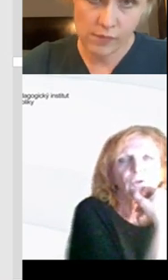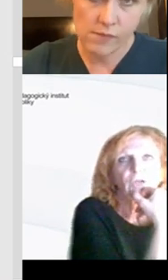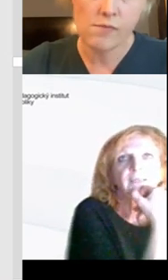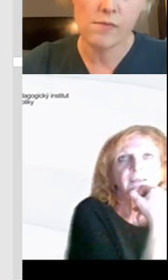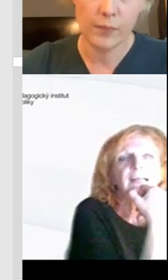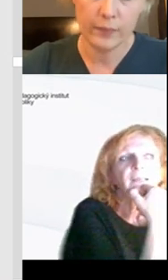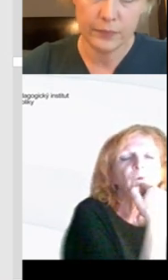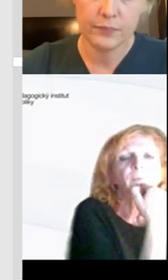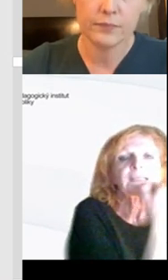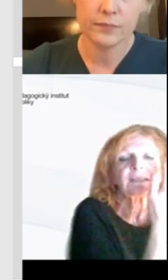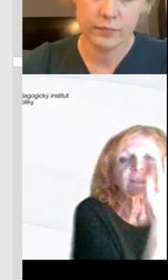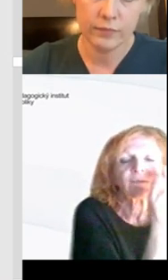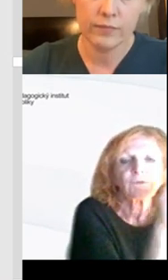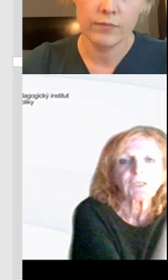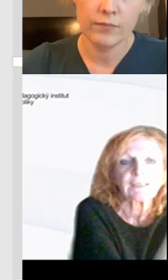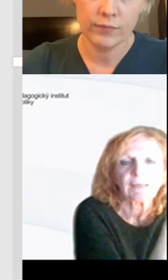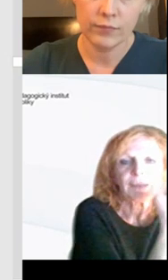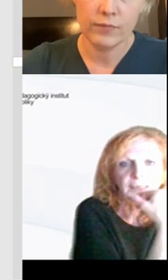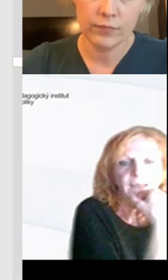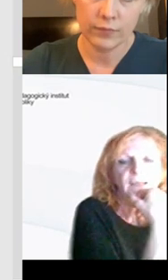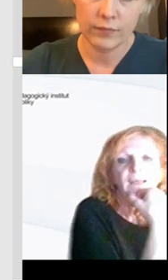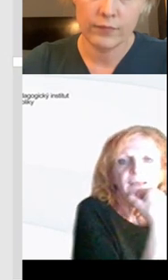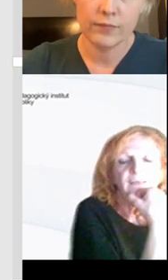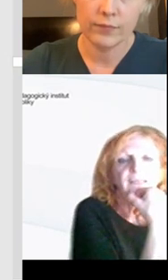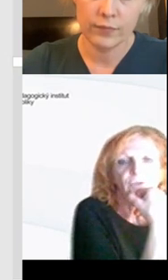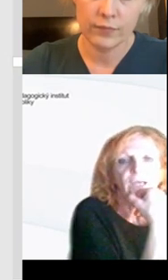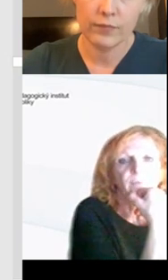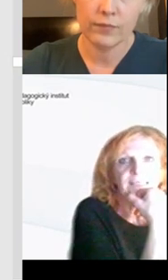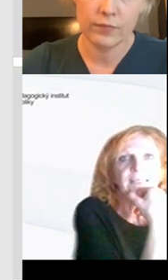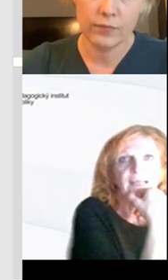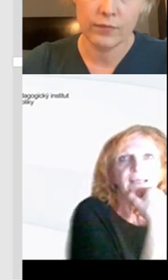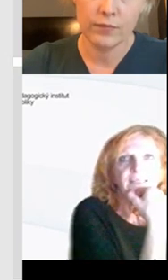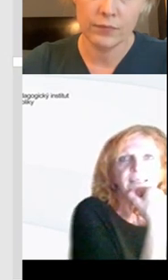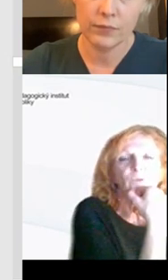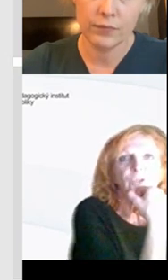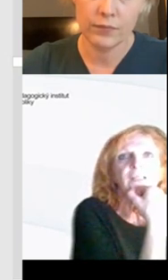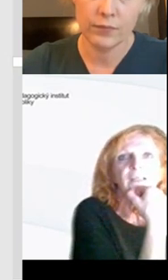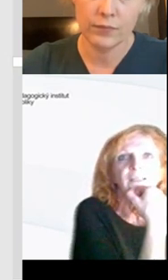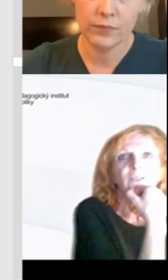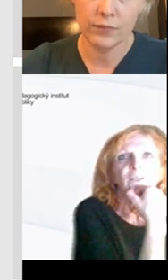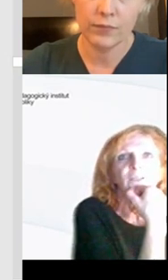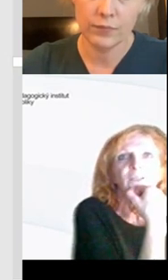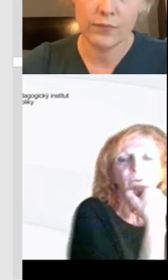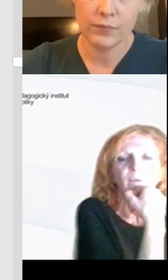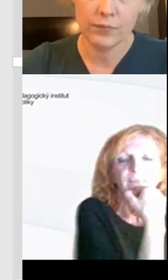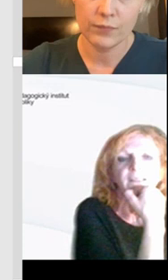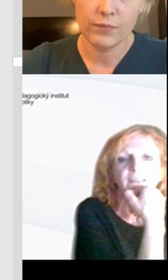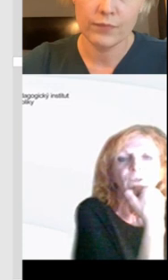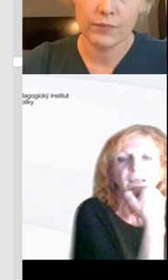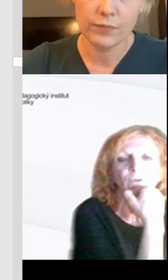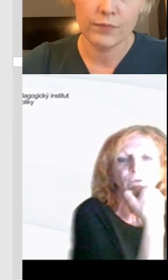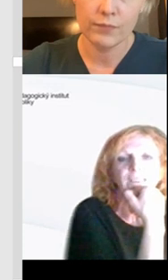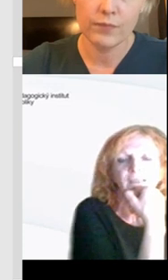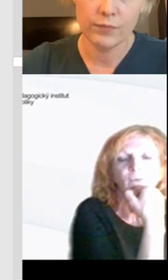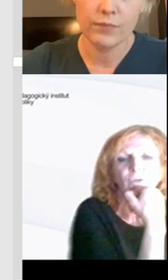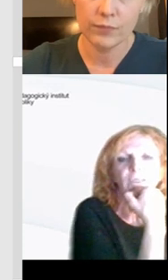toho žáka k digitálním kompetencií, vlastně ve všech těch tématech. Takže, abyste se nesoustředili na něco a neučíkalo vám někdy